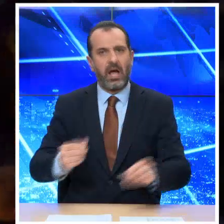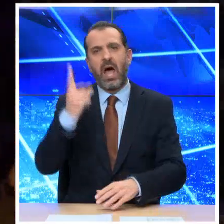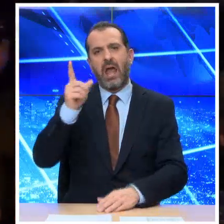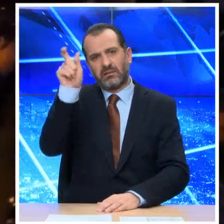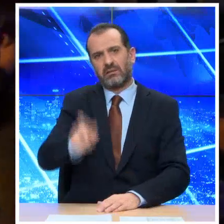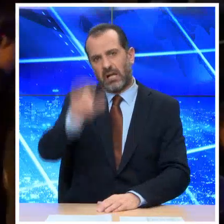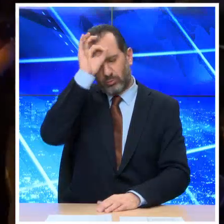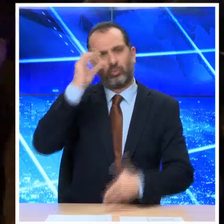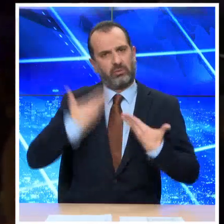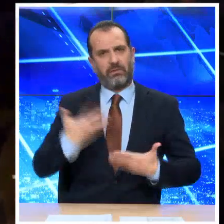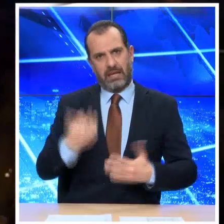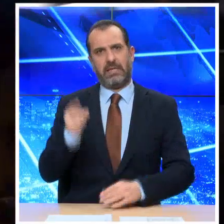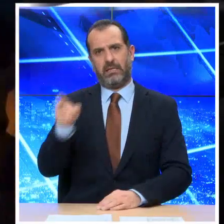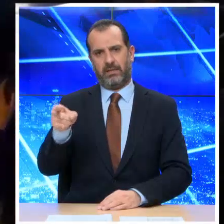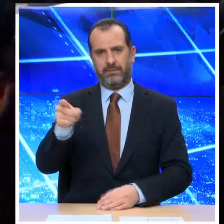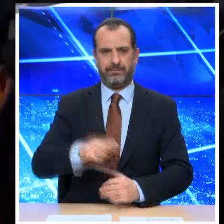ένας αστυνομικός.